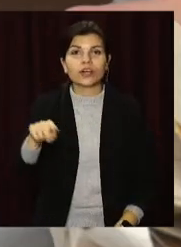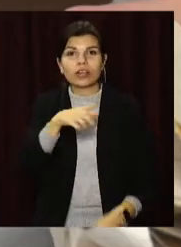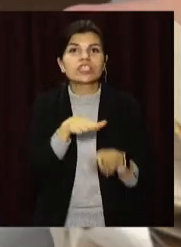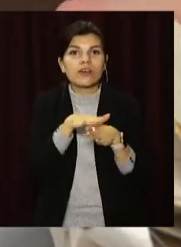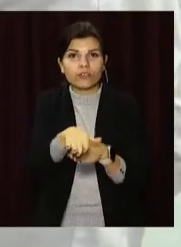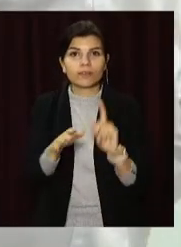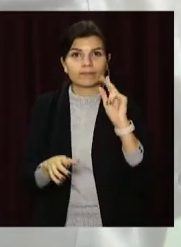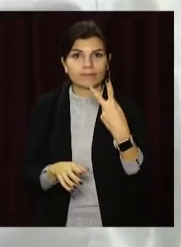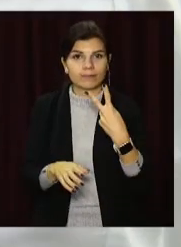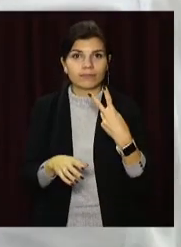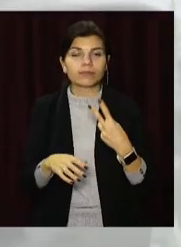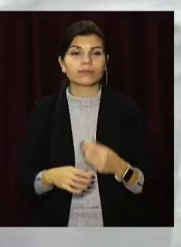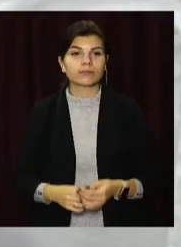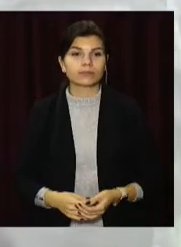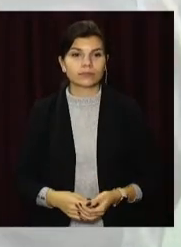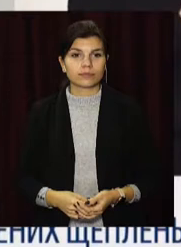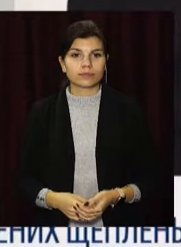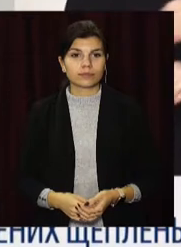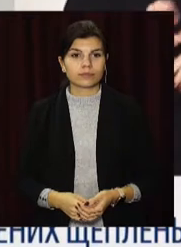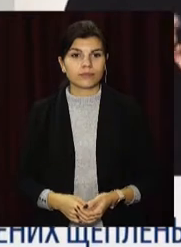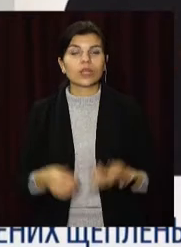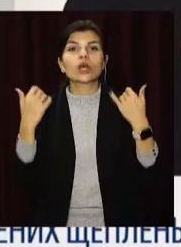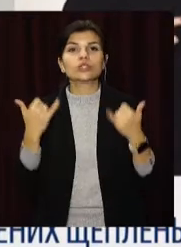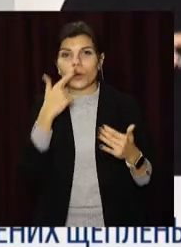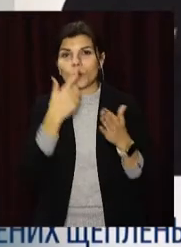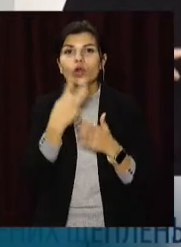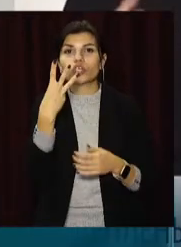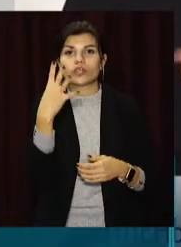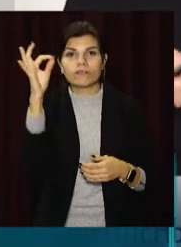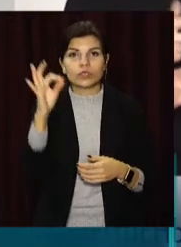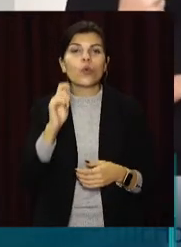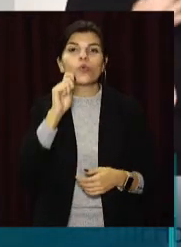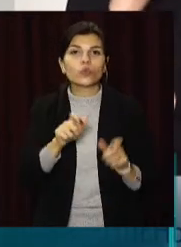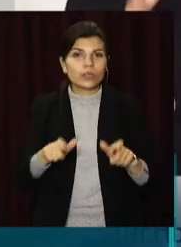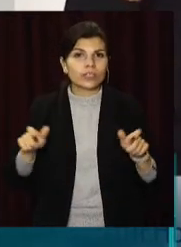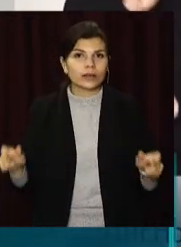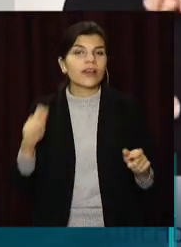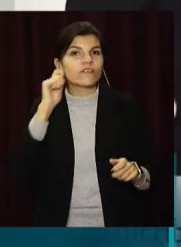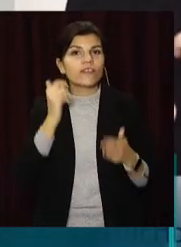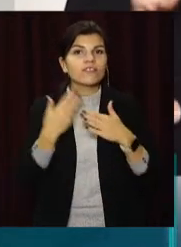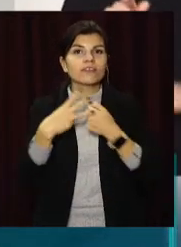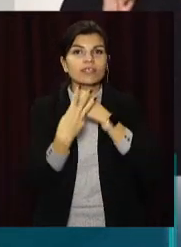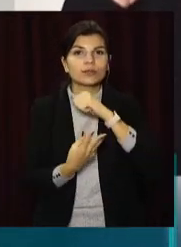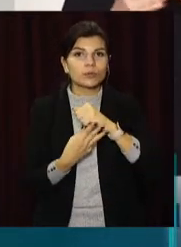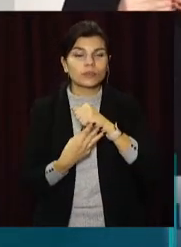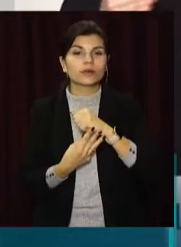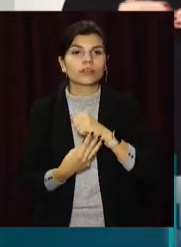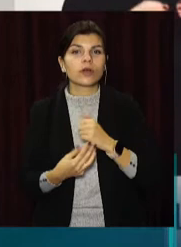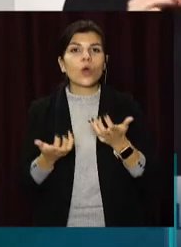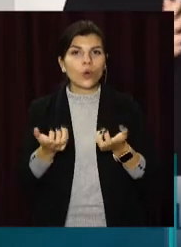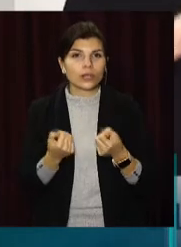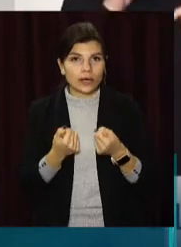завершили вакцинальний курс. Сьогодні понад 34% українців віком від 18 років